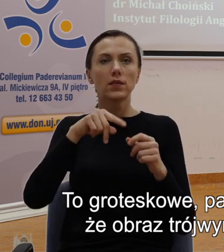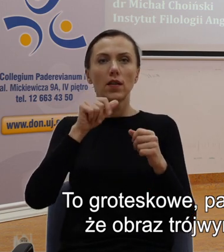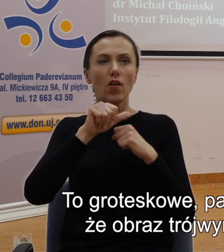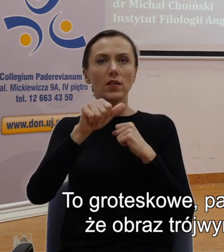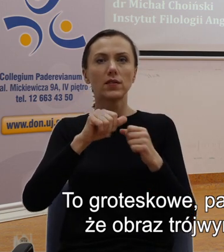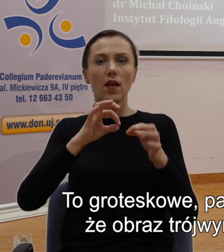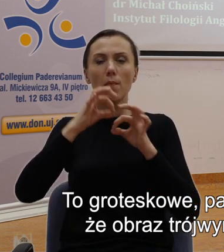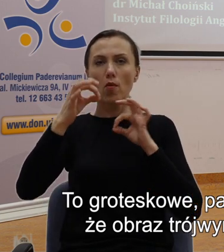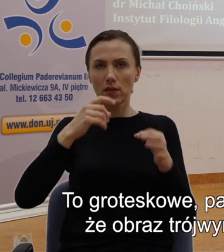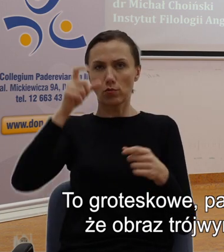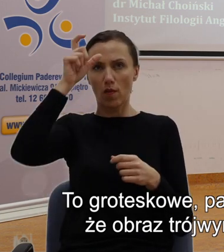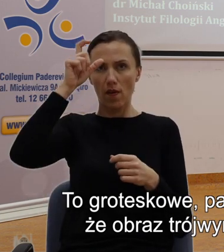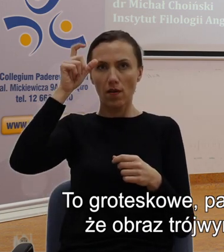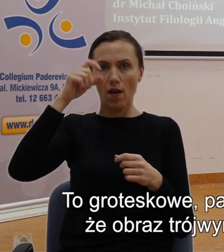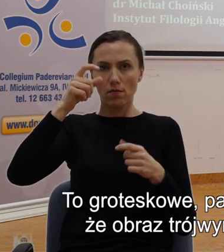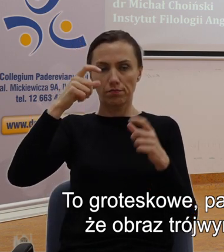istacie dwuwymiarową,